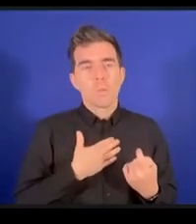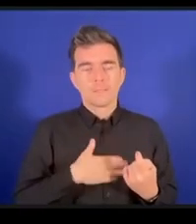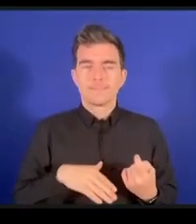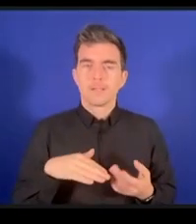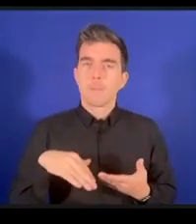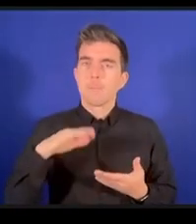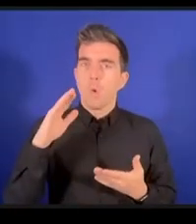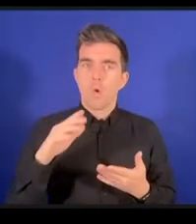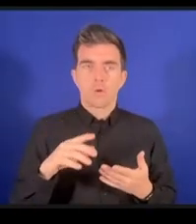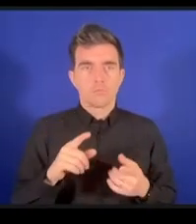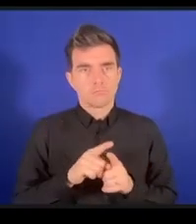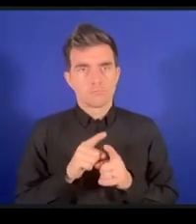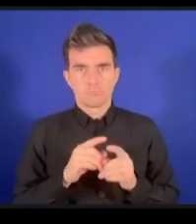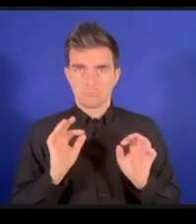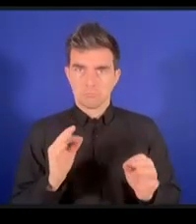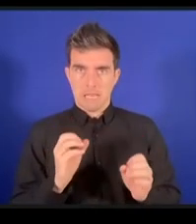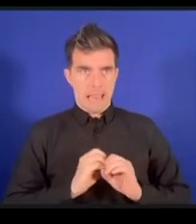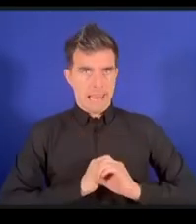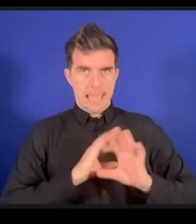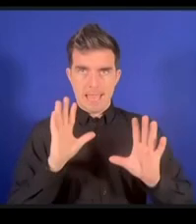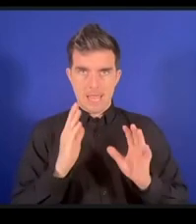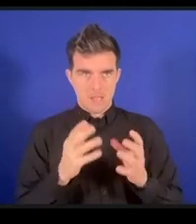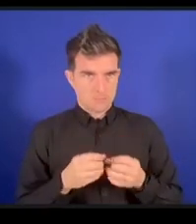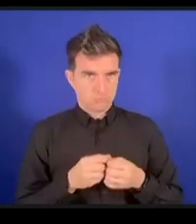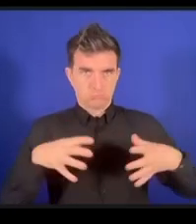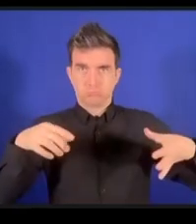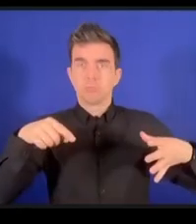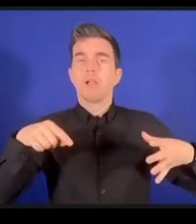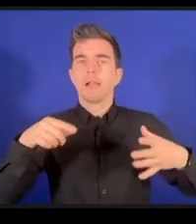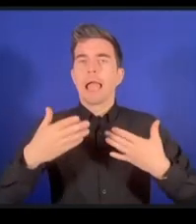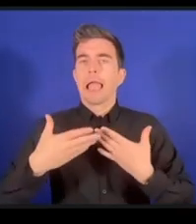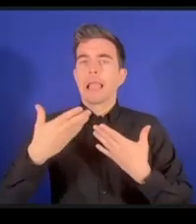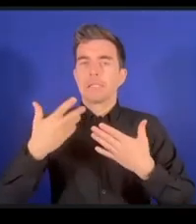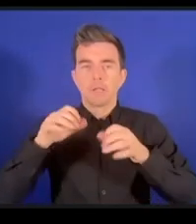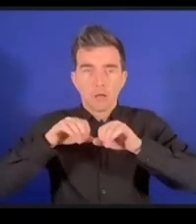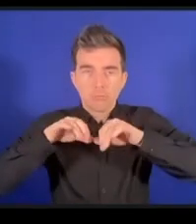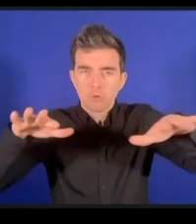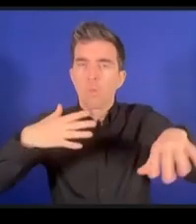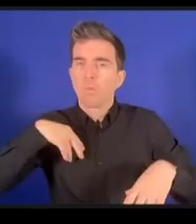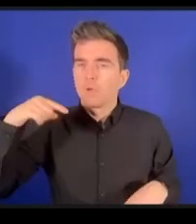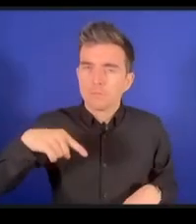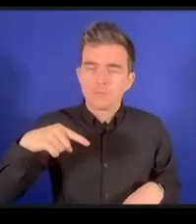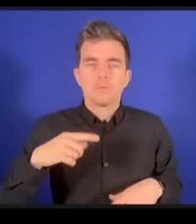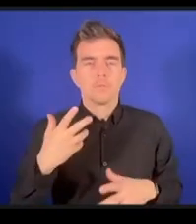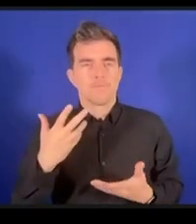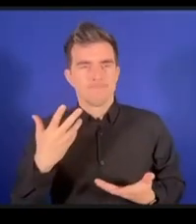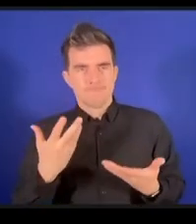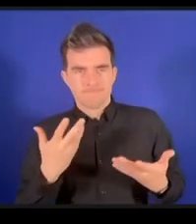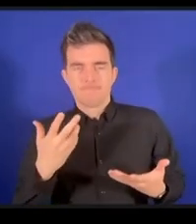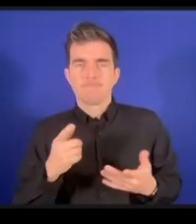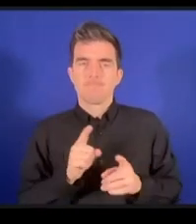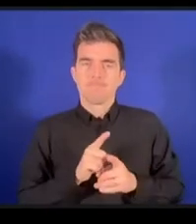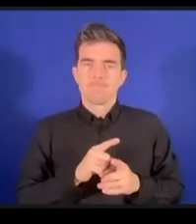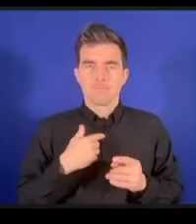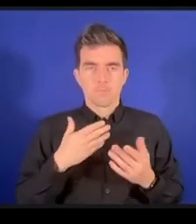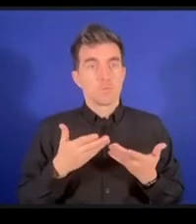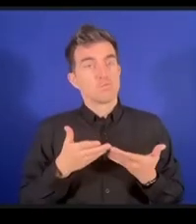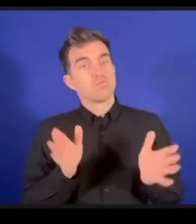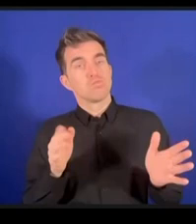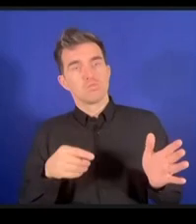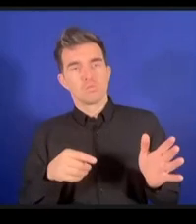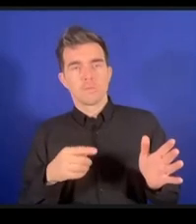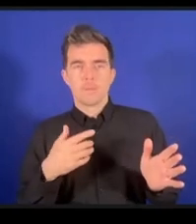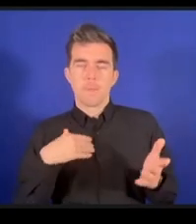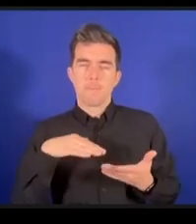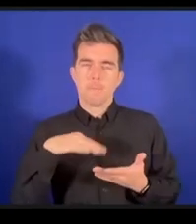作るということが大事です作るというか向上させることが大事ですDCにおいてもこのカパシテビルディングということ